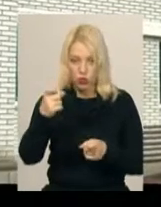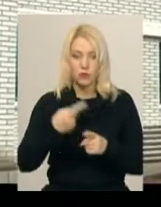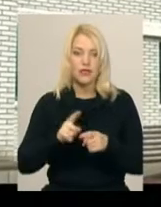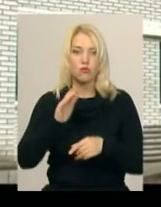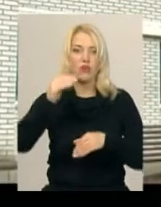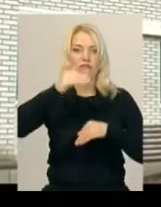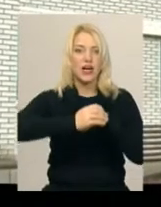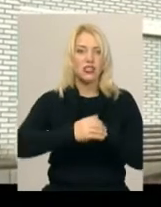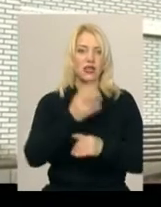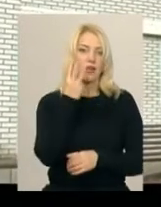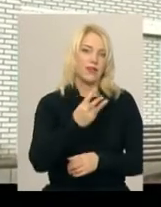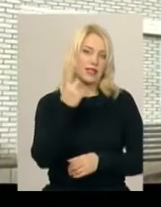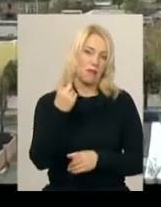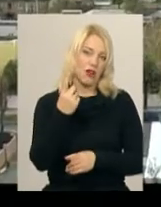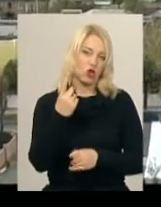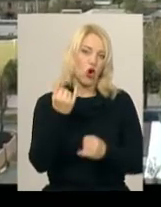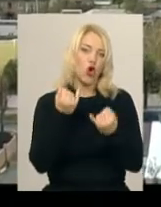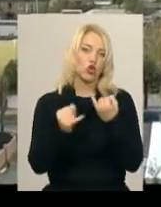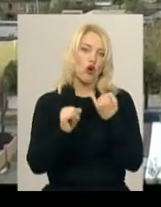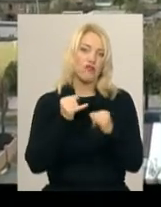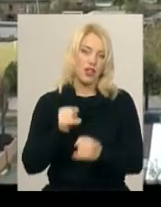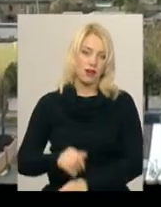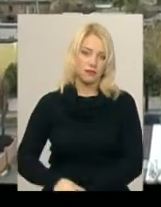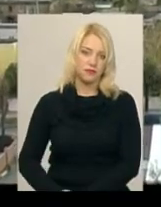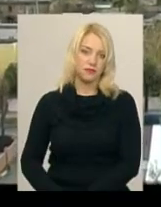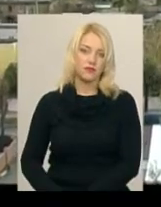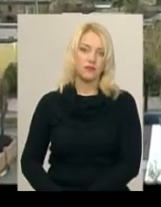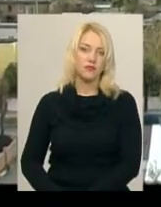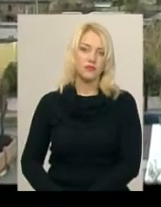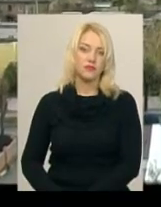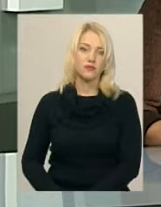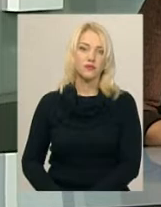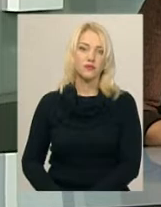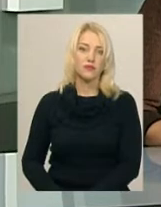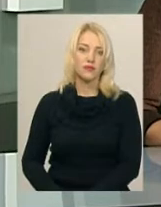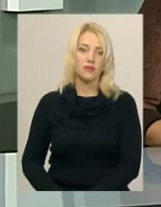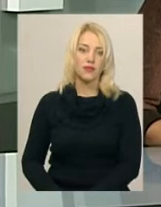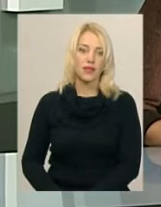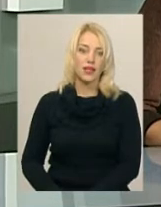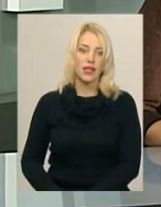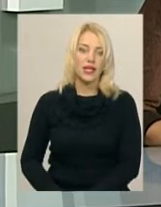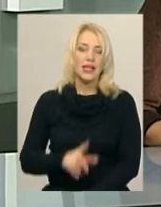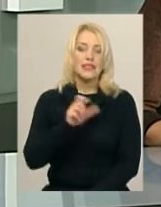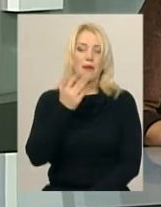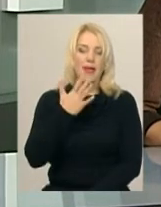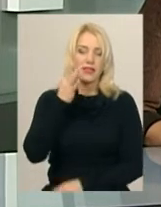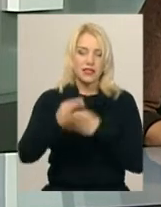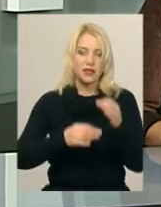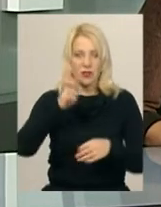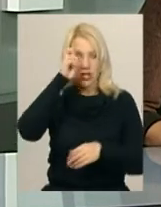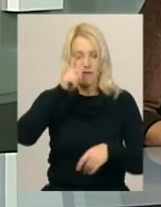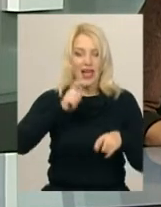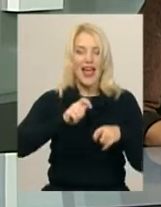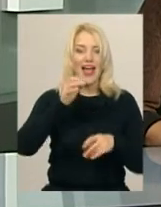вечір 31 жовтня. Світлана Поробок, Дем'ян Сегольник, новини Поділяцентр. За п'ять днів в Державній